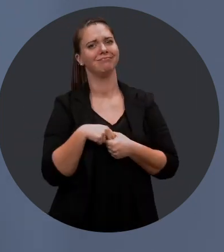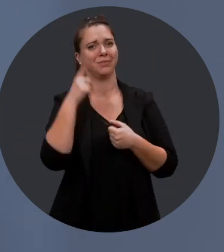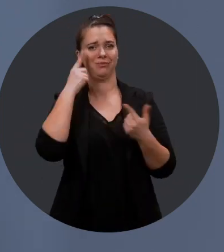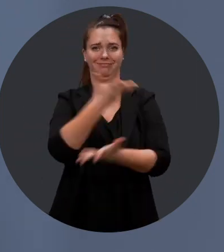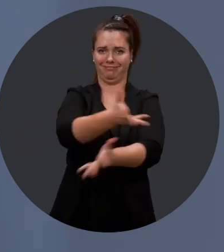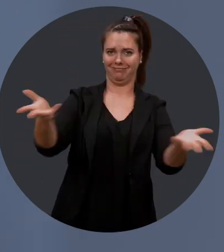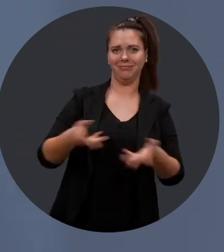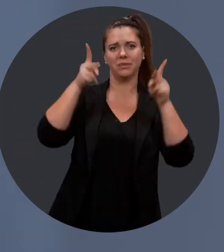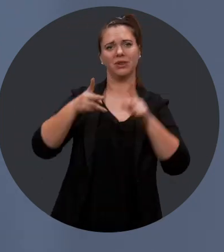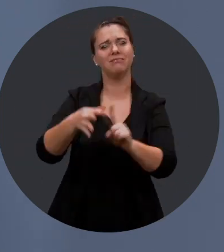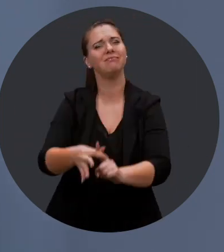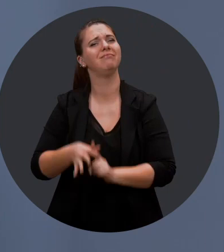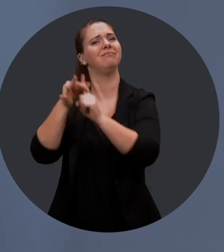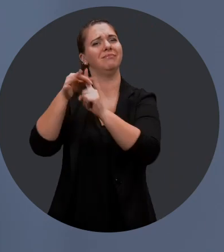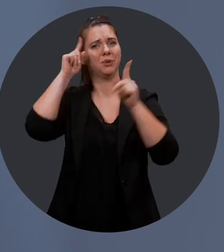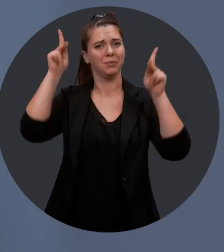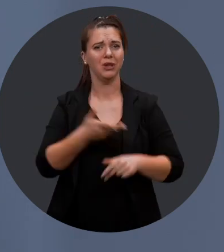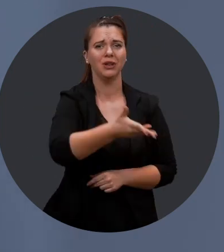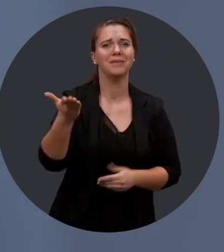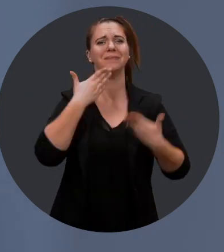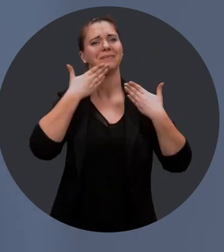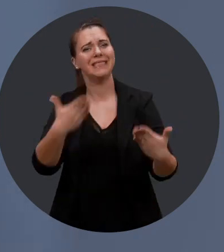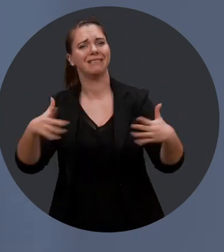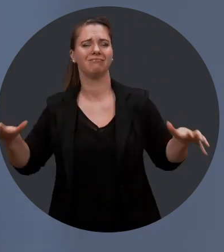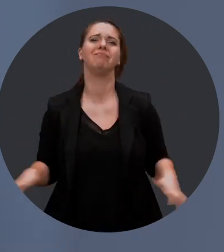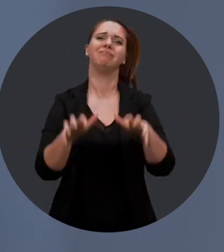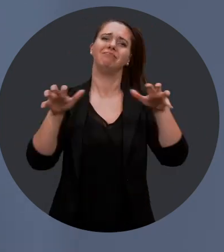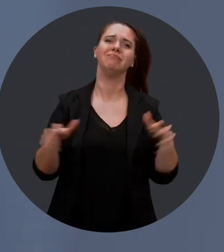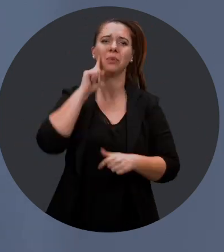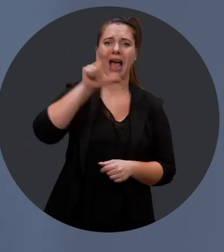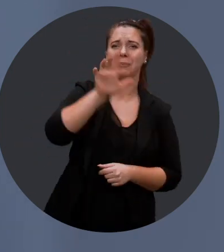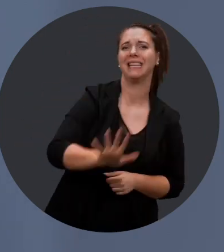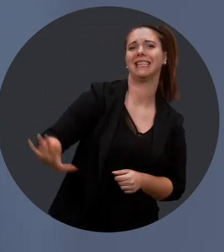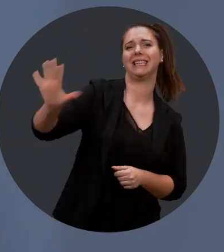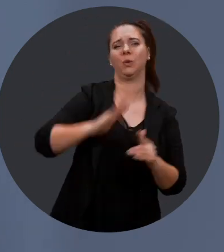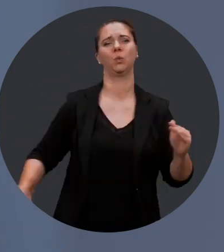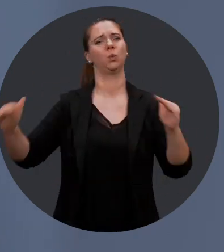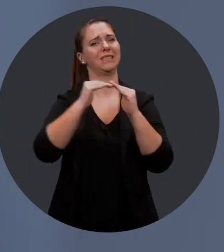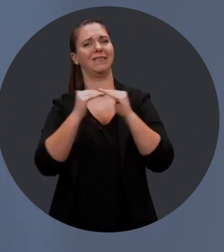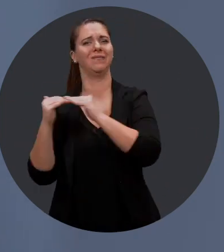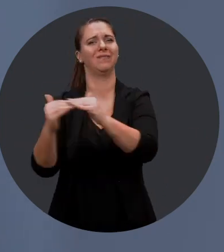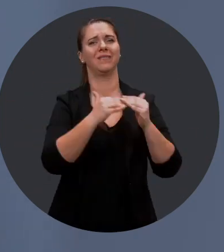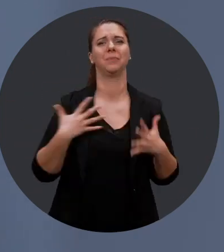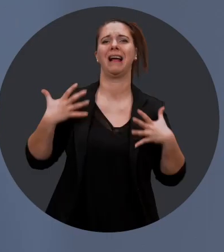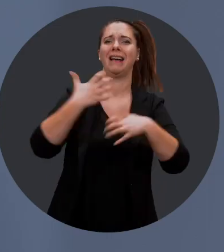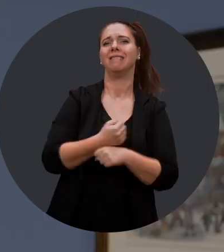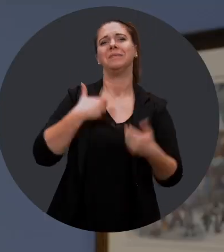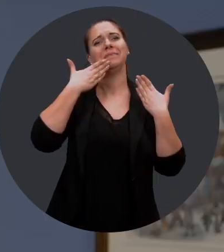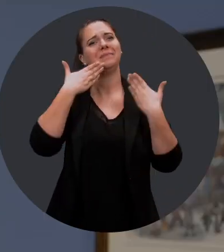sociale de ces personnes, mais surtout, merci pour votre dévouement à faire du Québec une société plus inclusive.